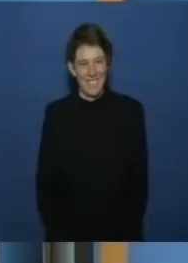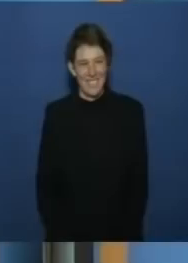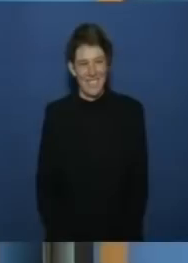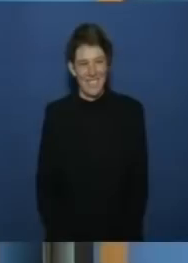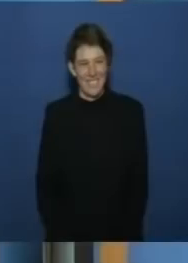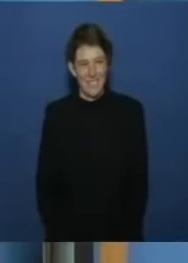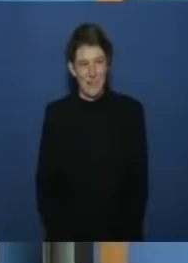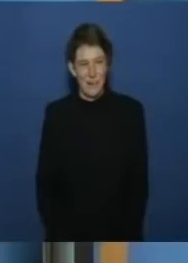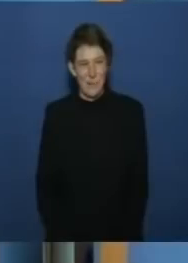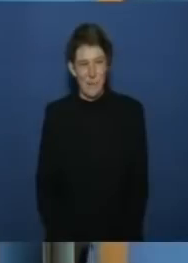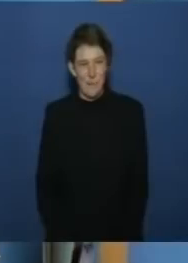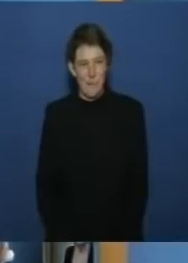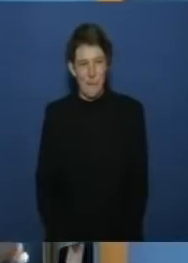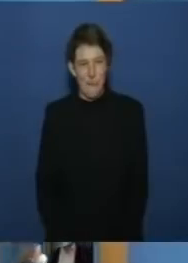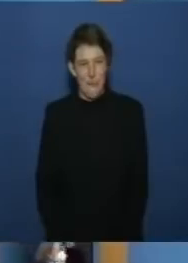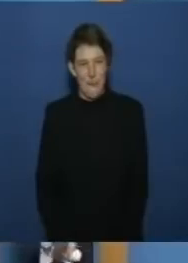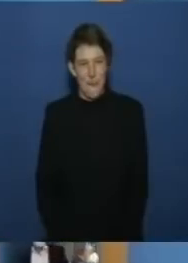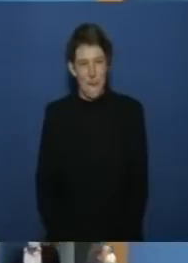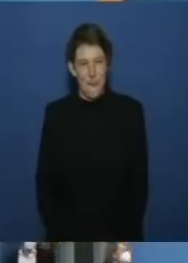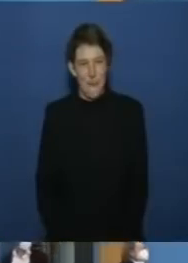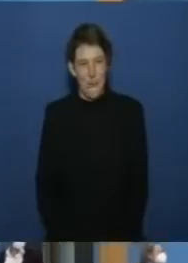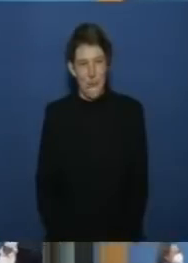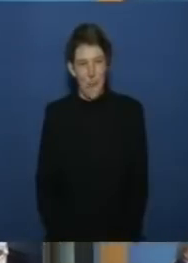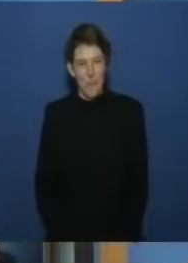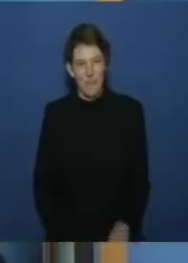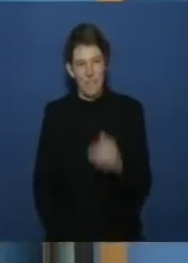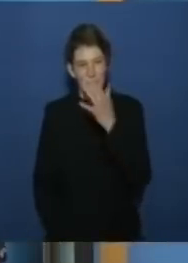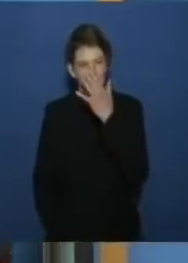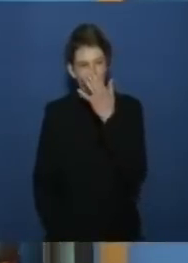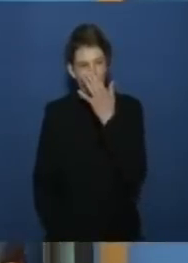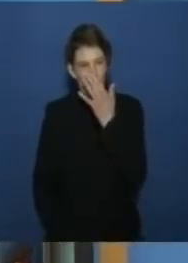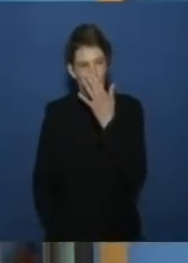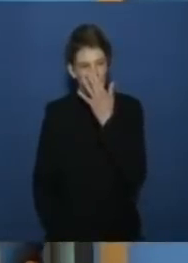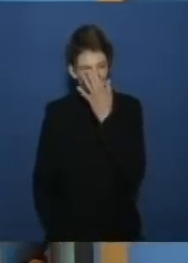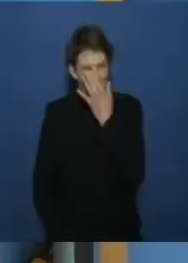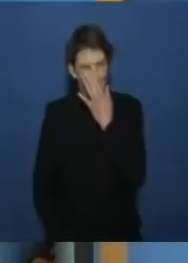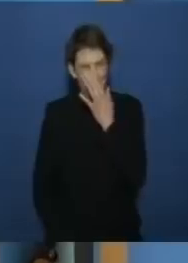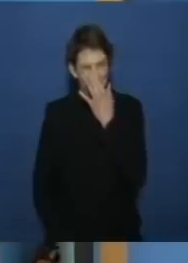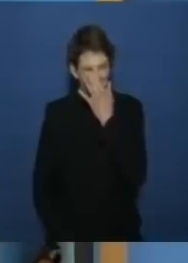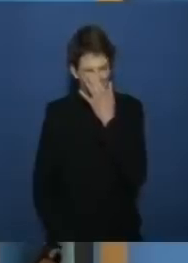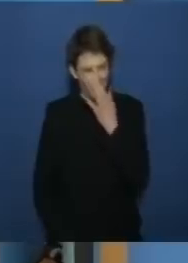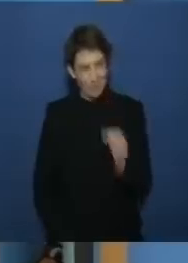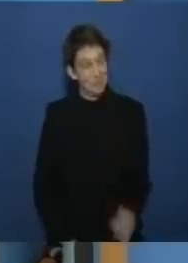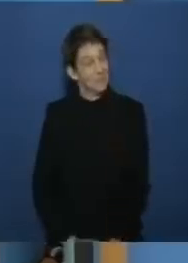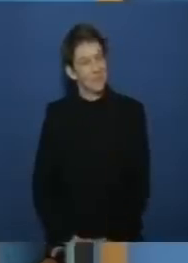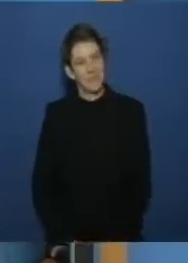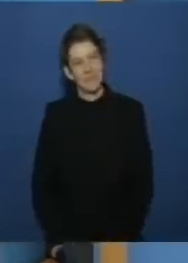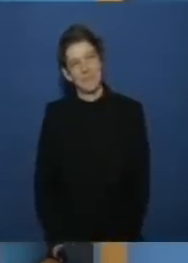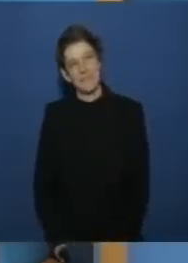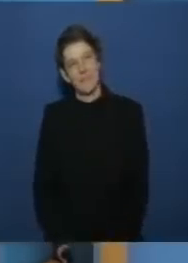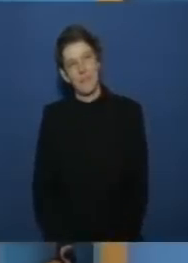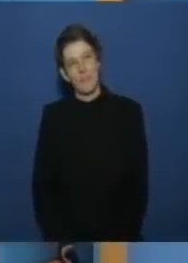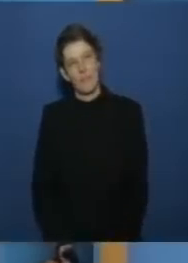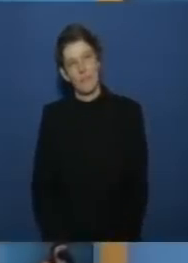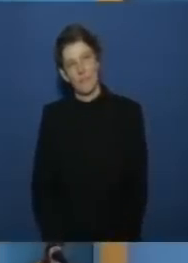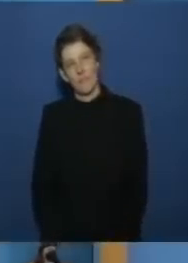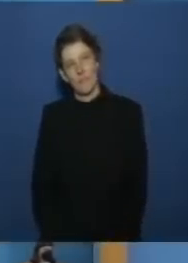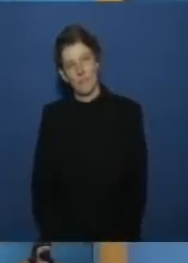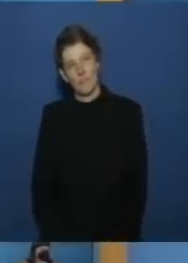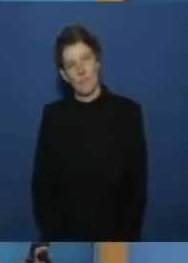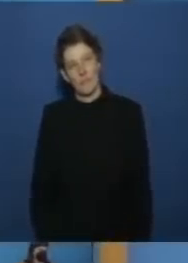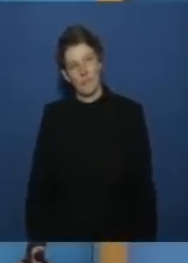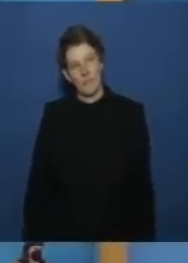die interessanten fragen zum thema corona wo ich mich sehr wundere weil die antwort des gesundheitsministeriums